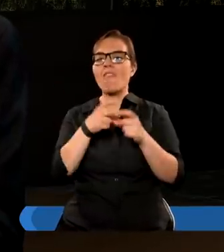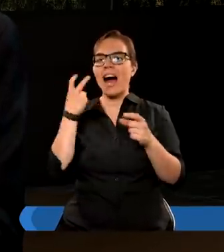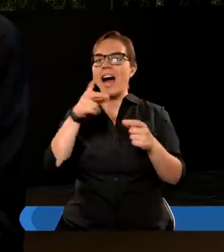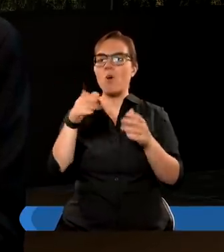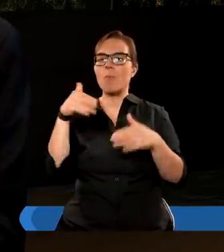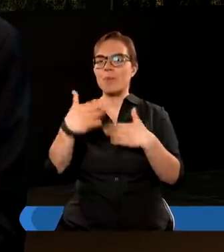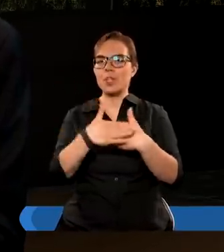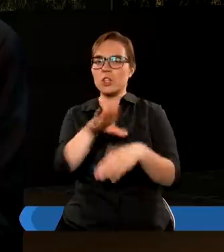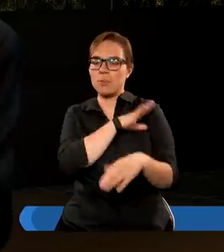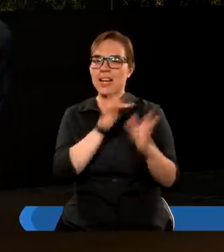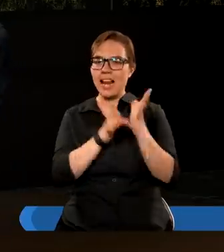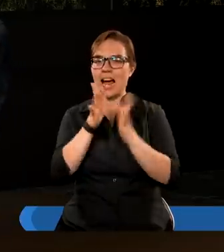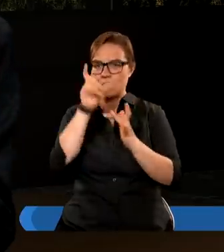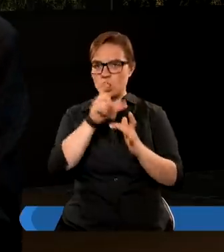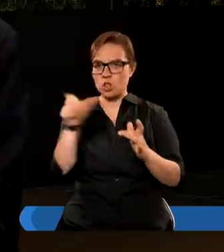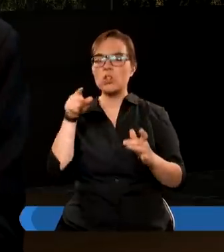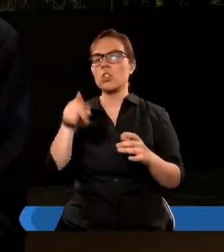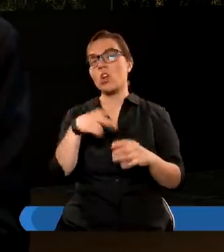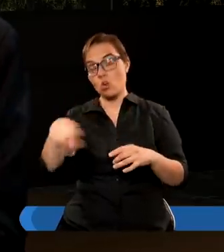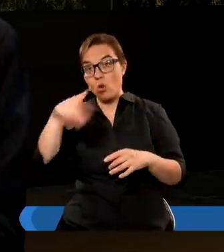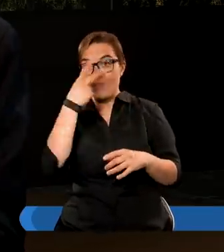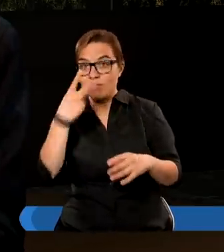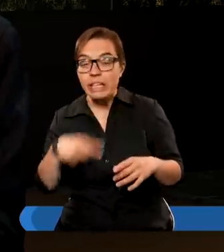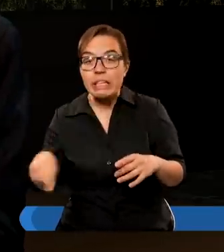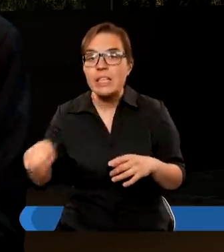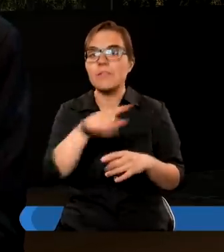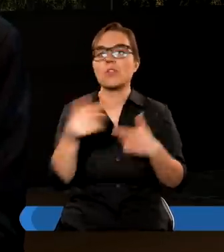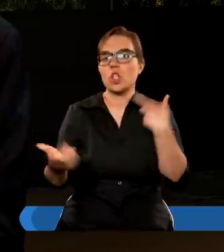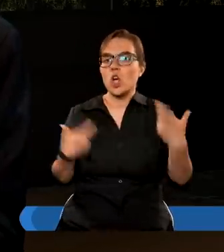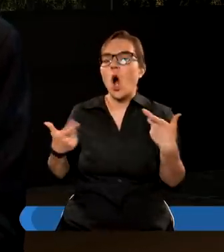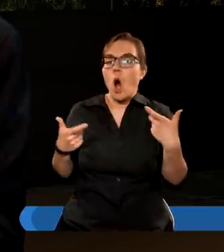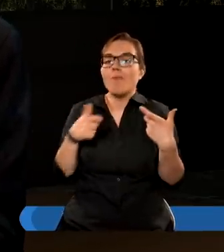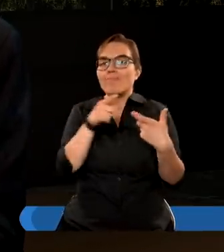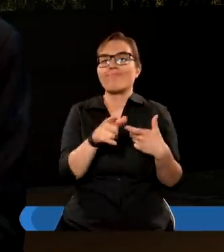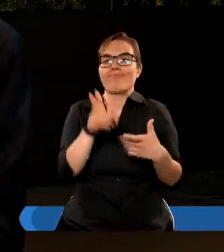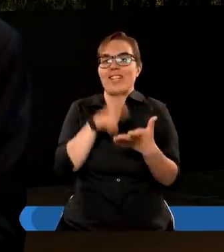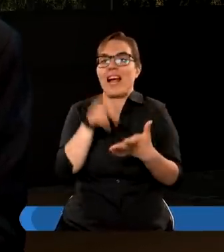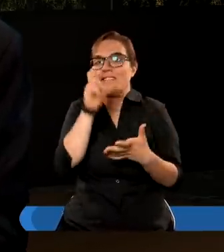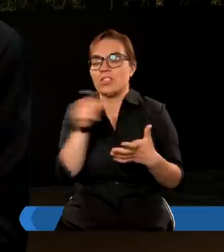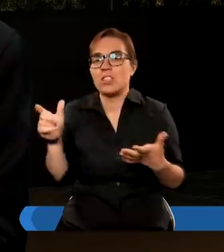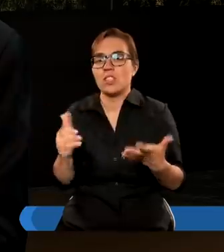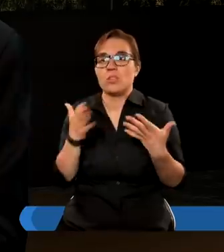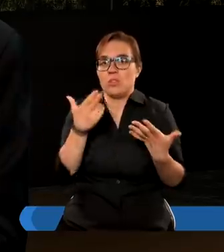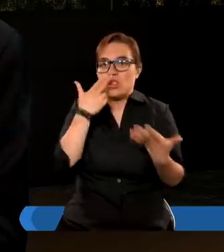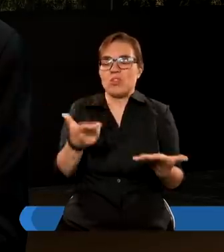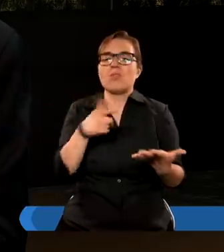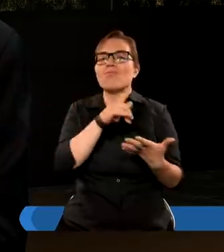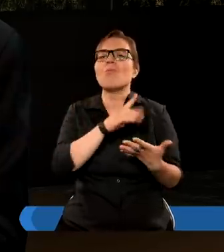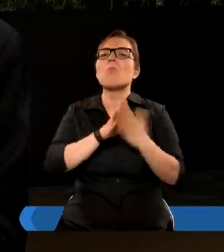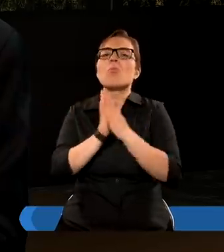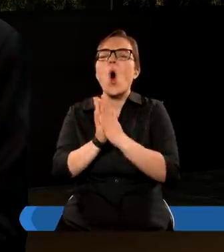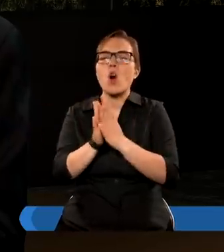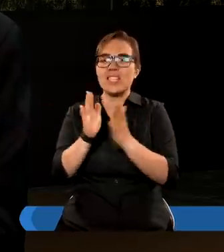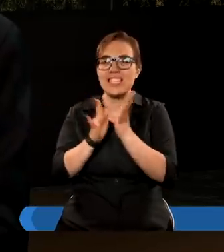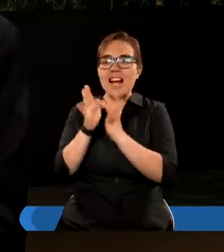związane, kiedy Pan Jezus spogląda na tych, którzy dokonują tej egzekucji i mówi, ojcze, wybacz im, bo nie wiedzą, co czynią.